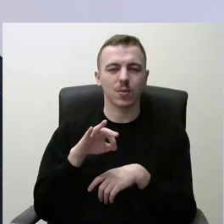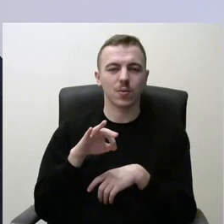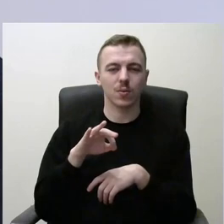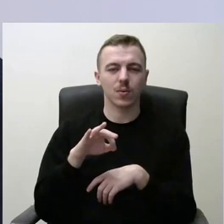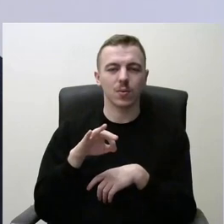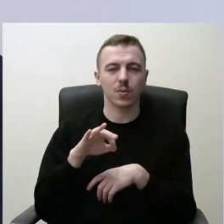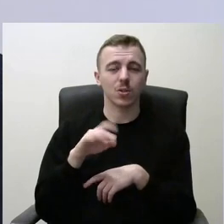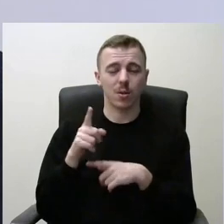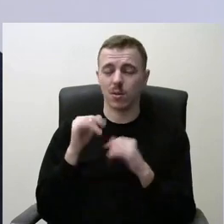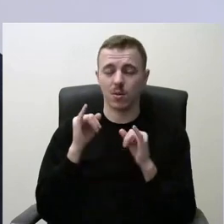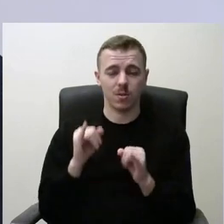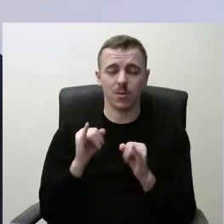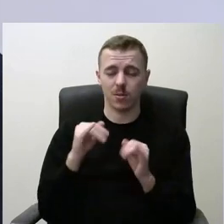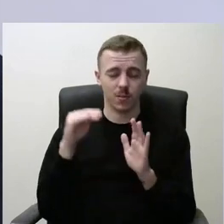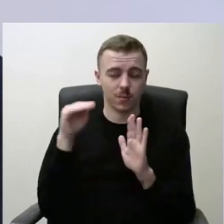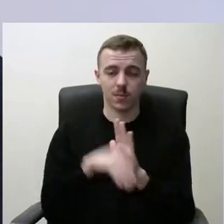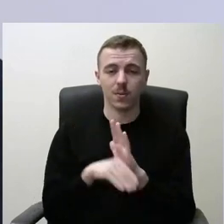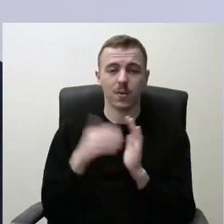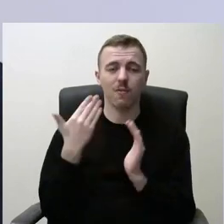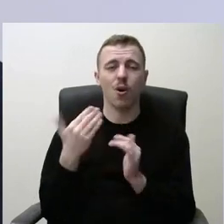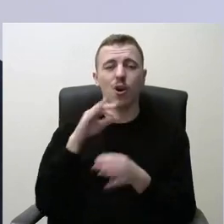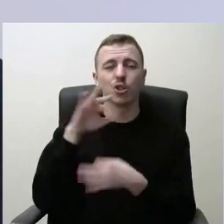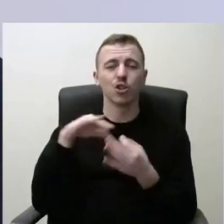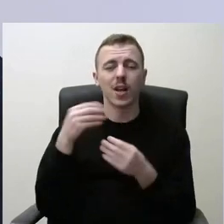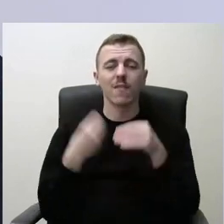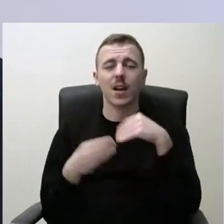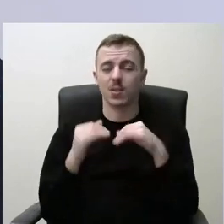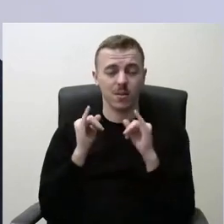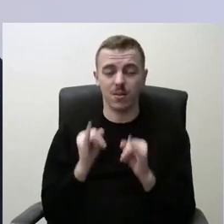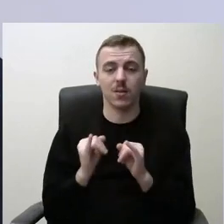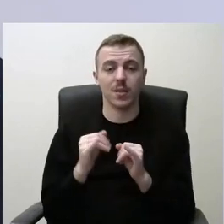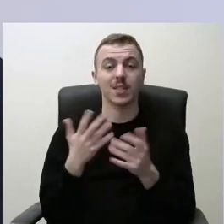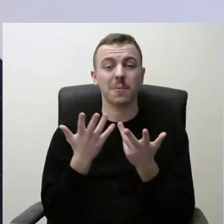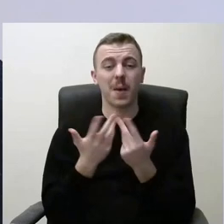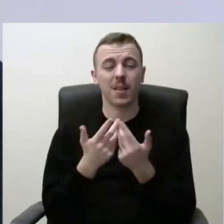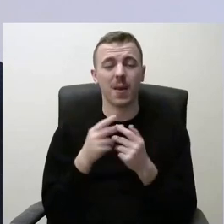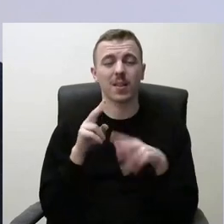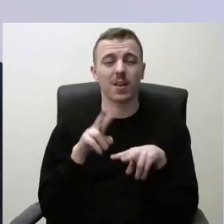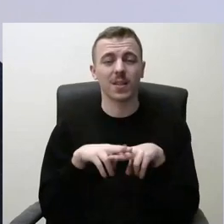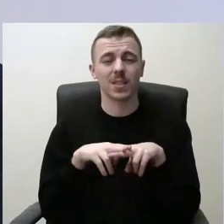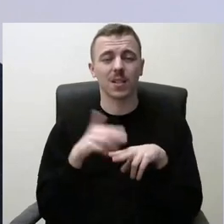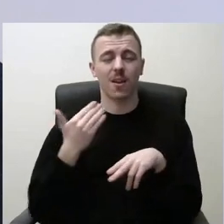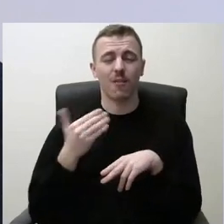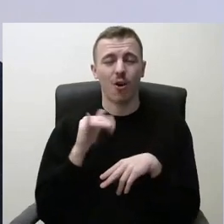tragedija inžinierinim verslui, nes matematika, fizika tai yra inžinierinė kalba. Ir jei